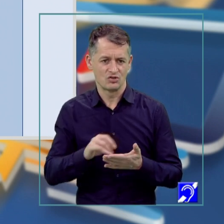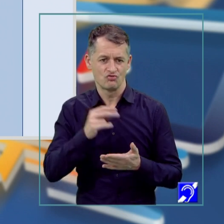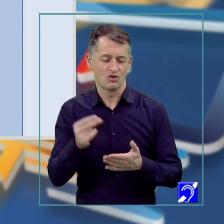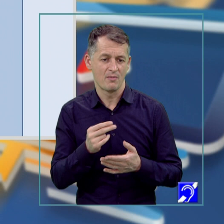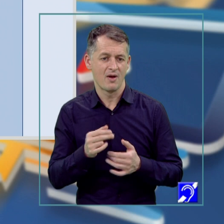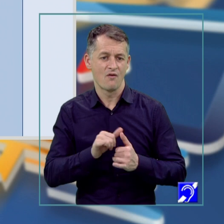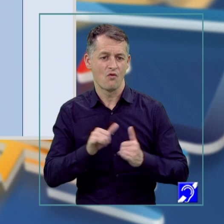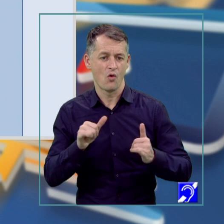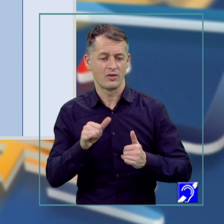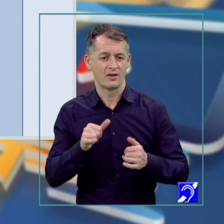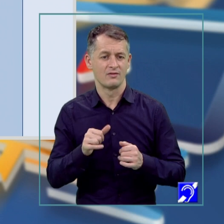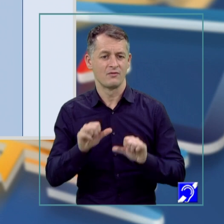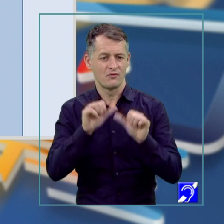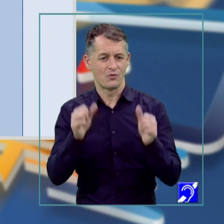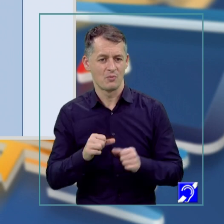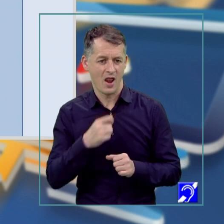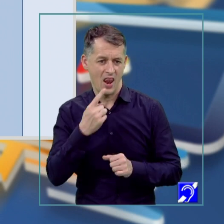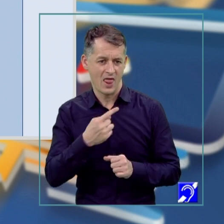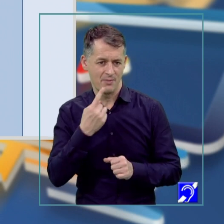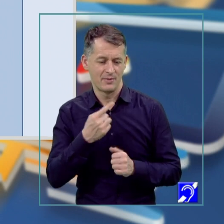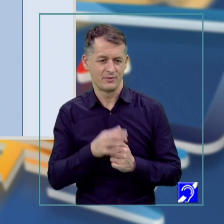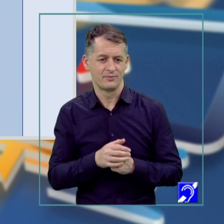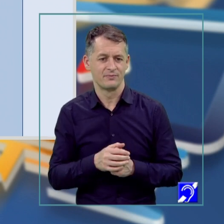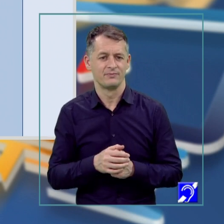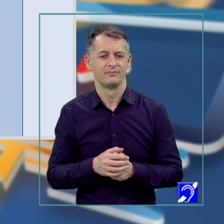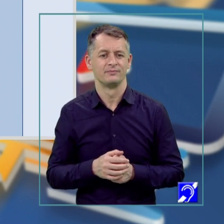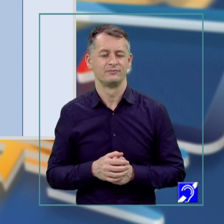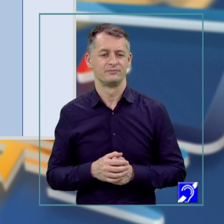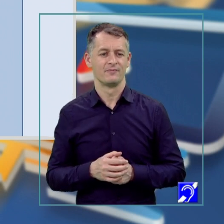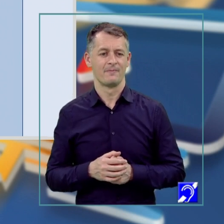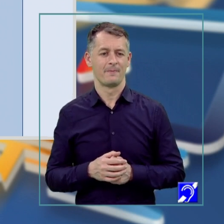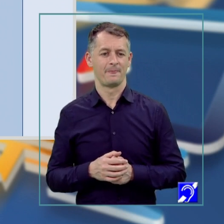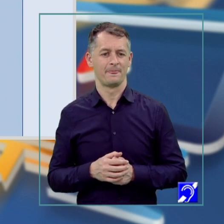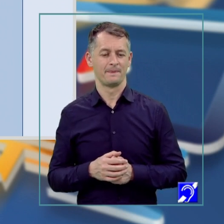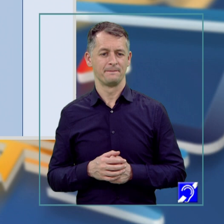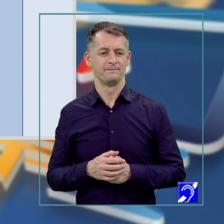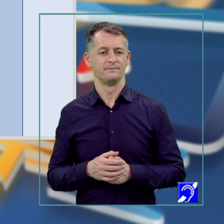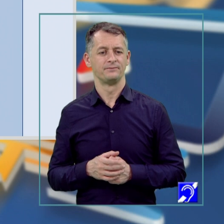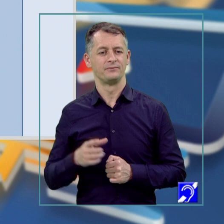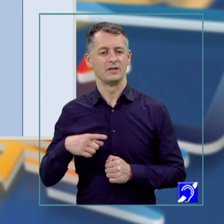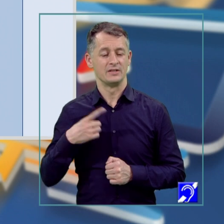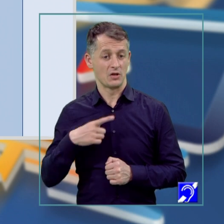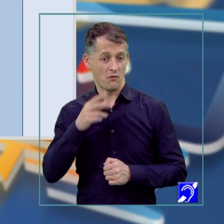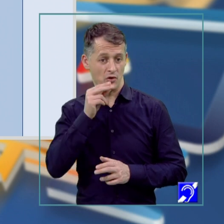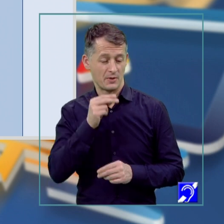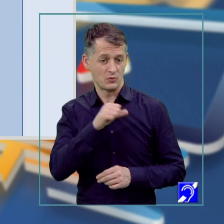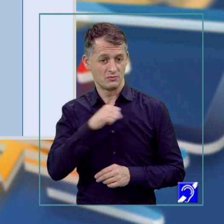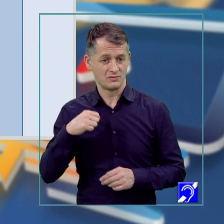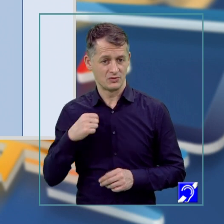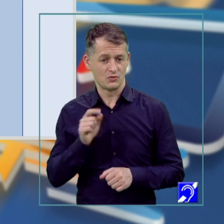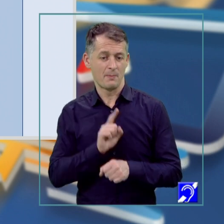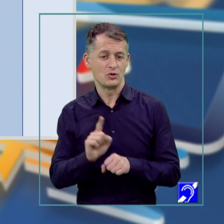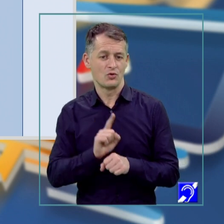limbajului, creează legătura dintre comunicățional și cognitiv, practic fiind o vorbire cu sine în mijloc de